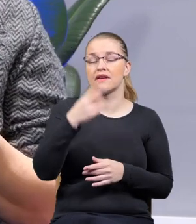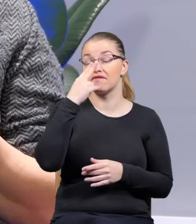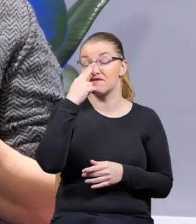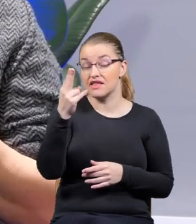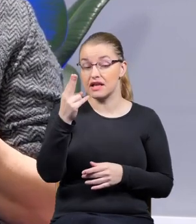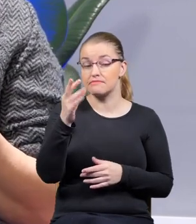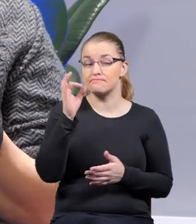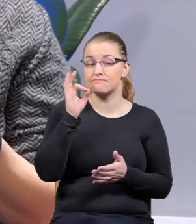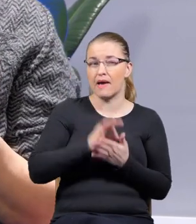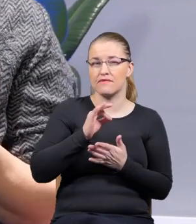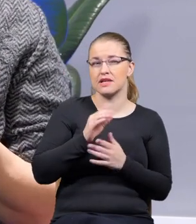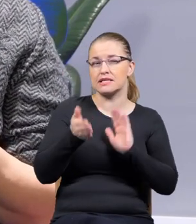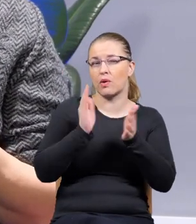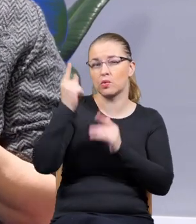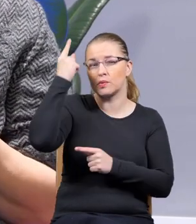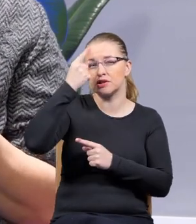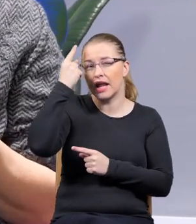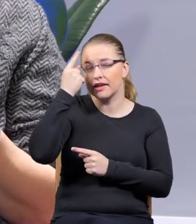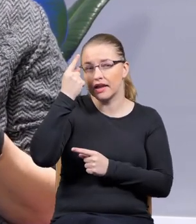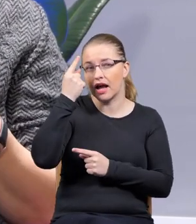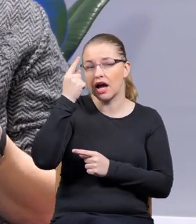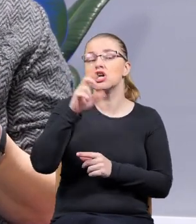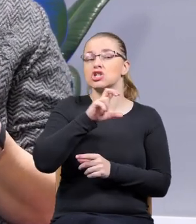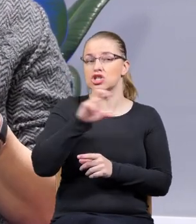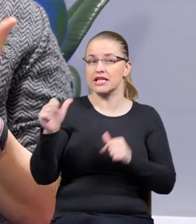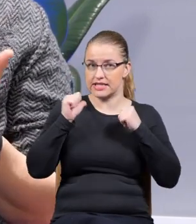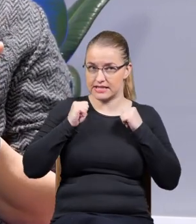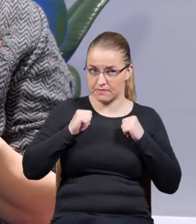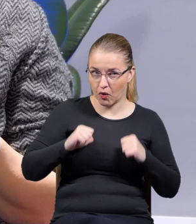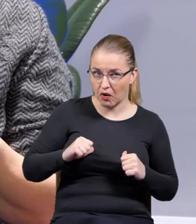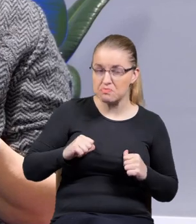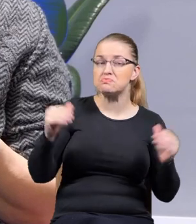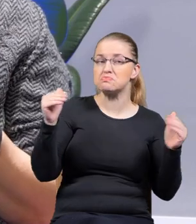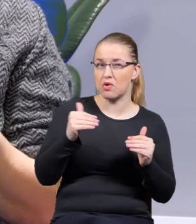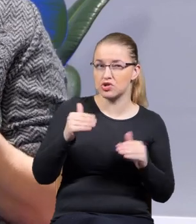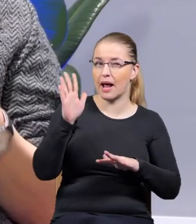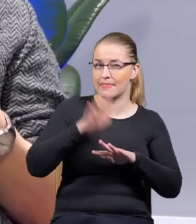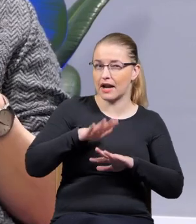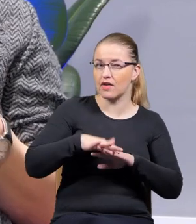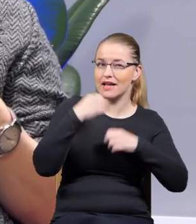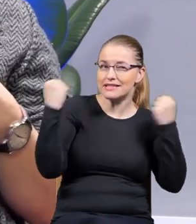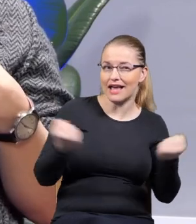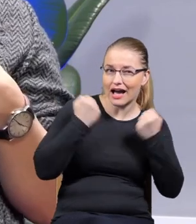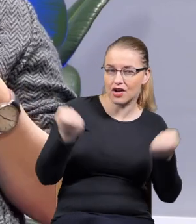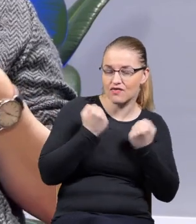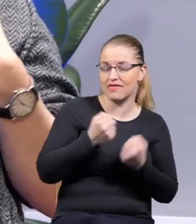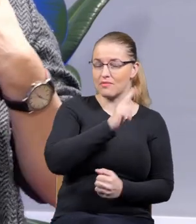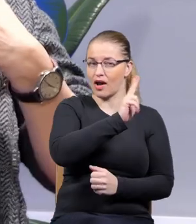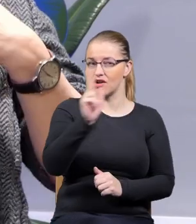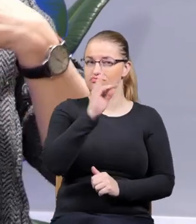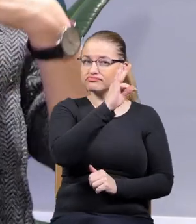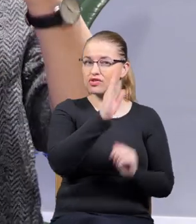w czasach spokoju mógłby być traktowany jako zaangażowanie, bo właściwie z każdej książki widać, jaki ma